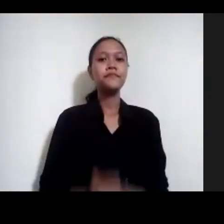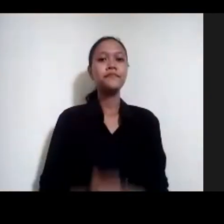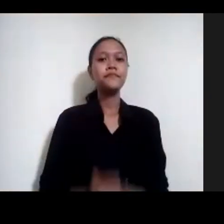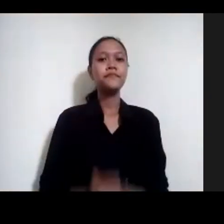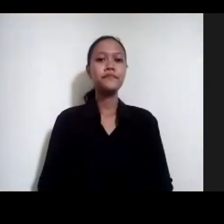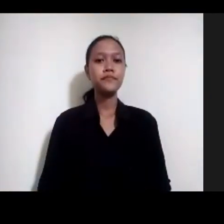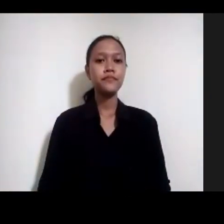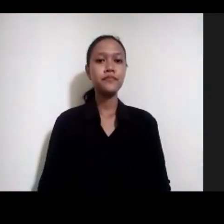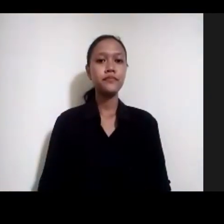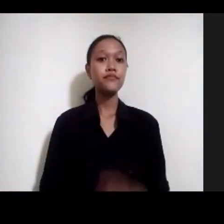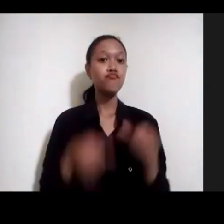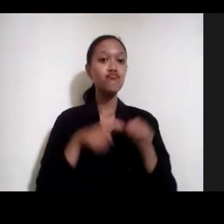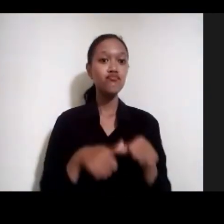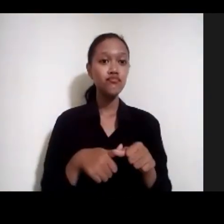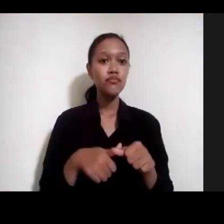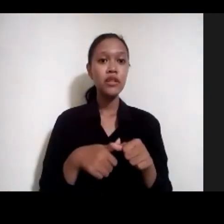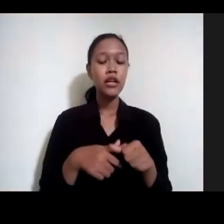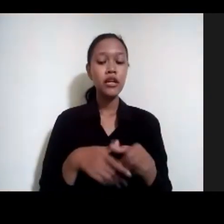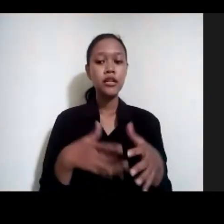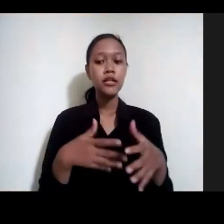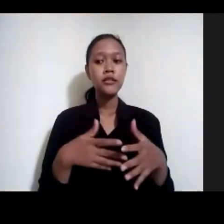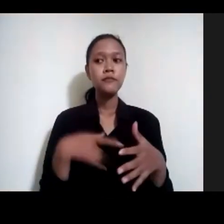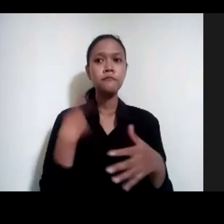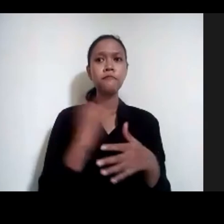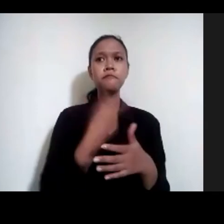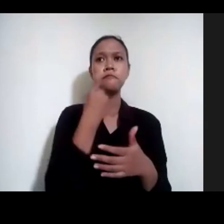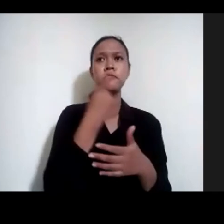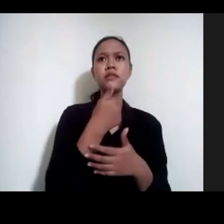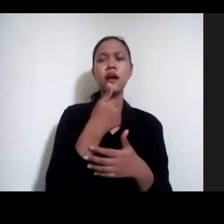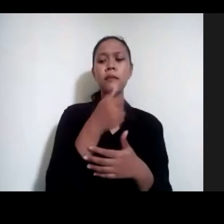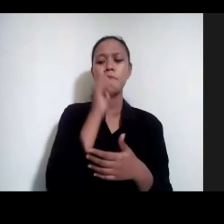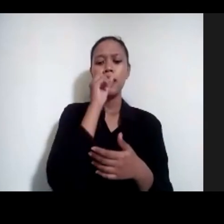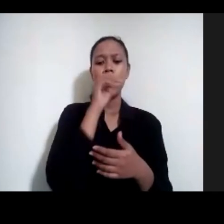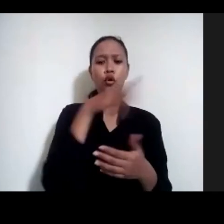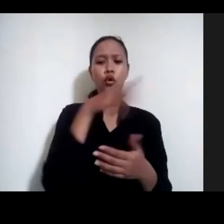Terus, bagaimana caranya kita bisa mengatakan data itu cukup?